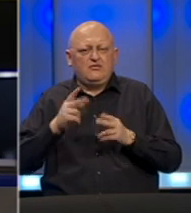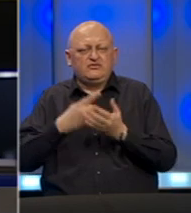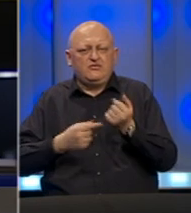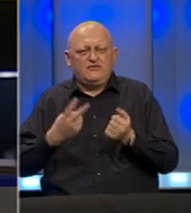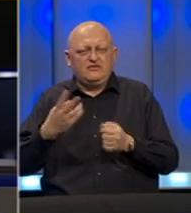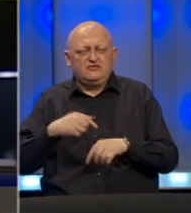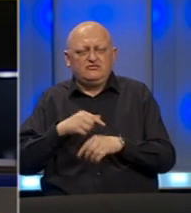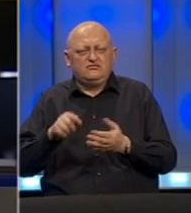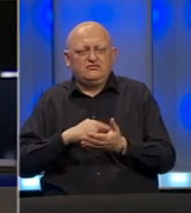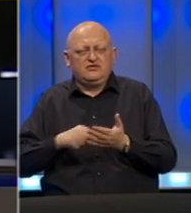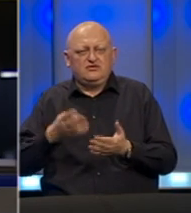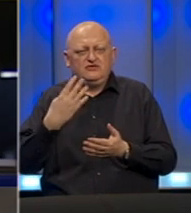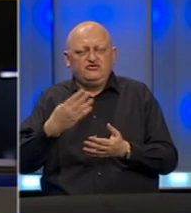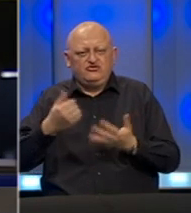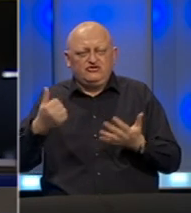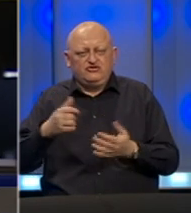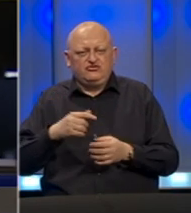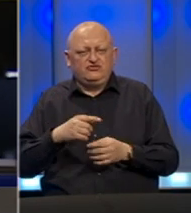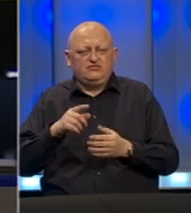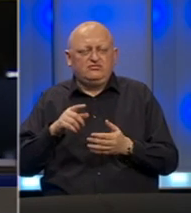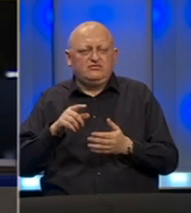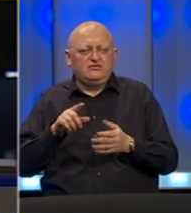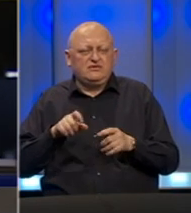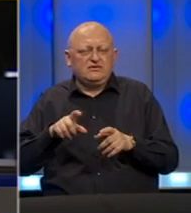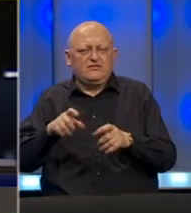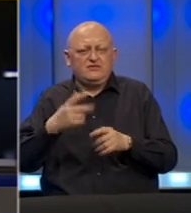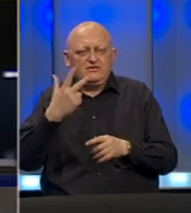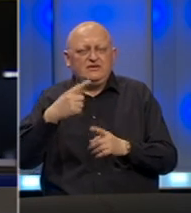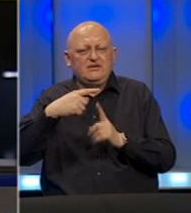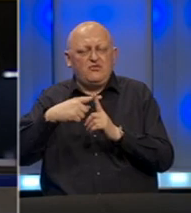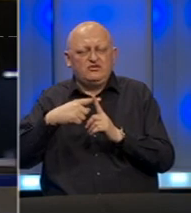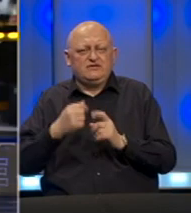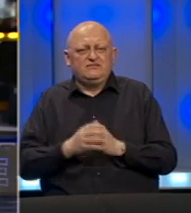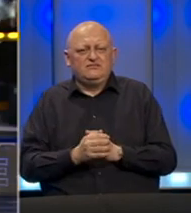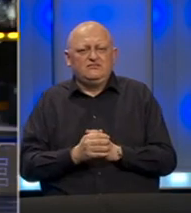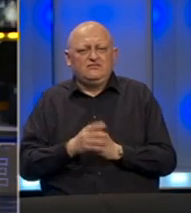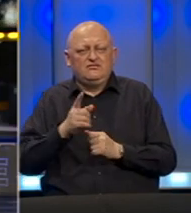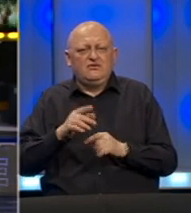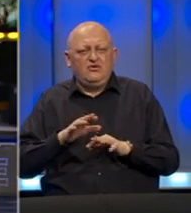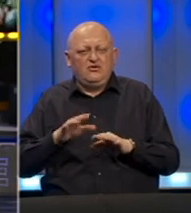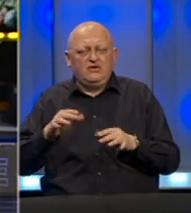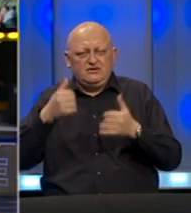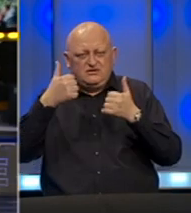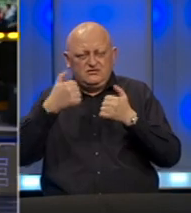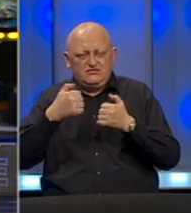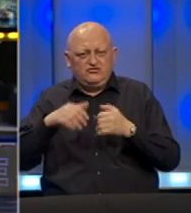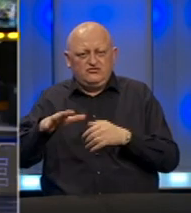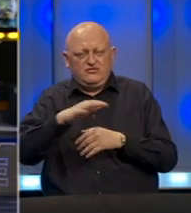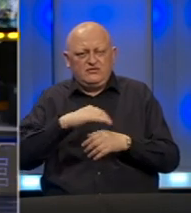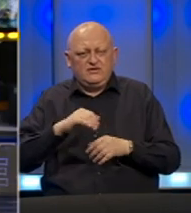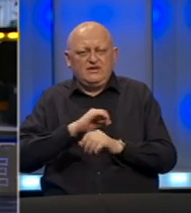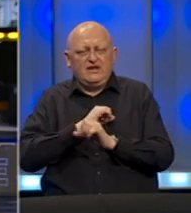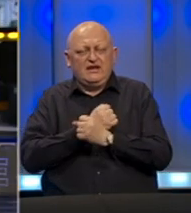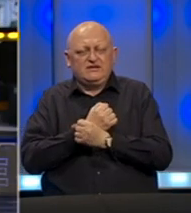časa testirano je 46 uzoraka na koronavirusa, tri su bila pozitivna. O epidemiološkoj slici na području